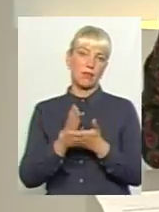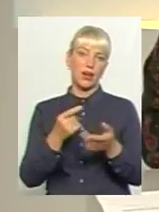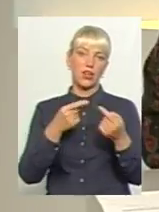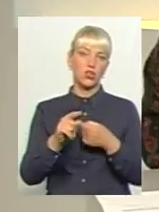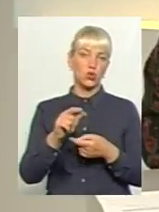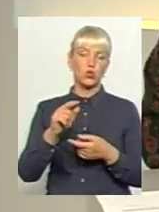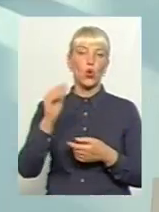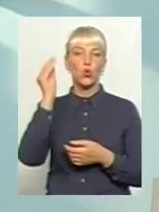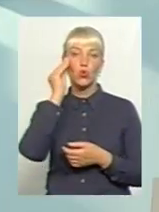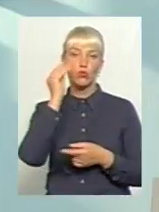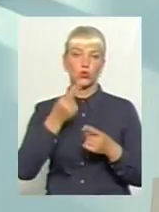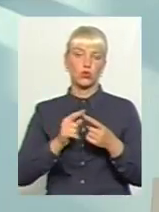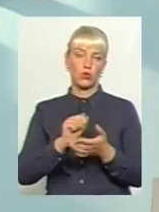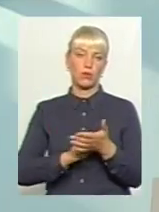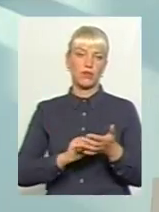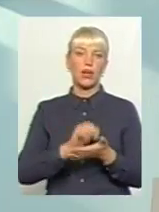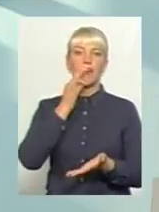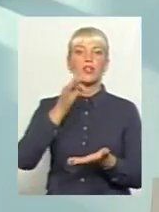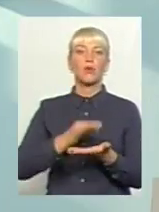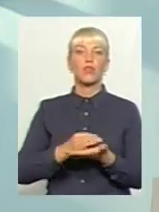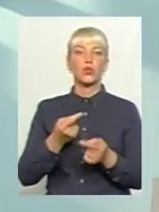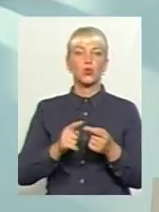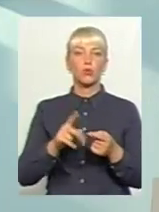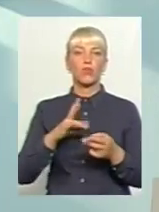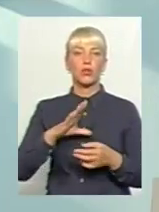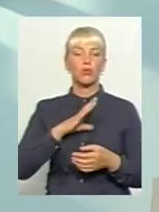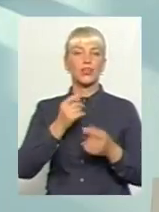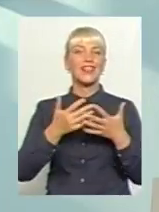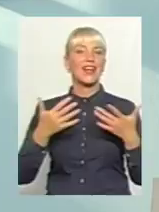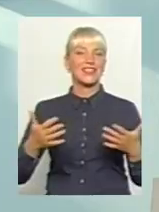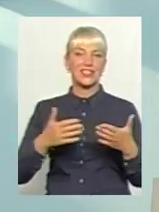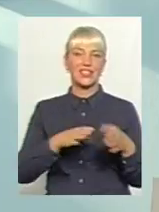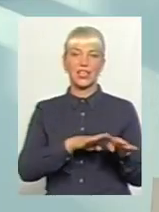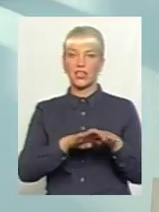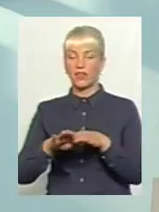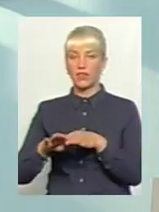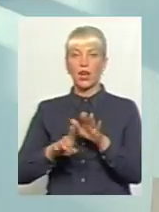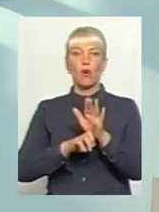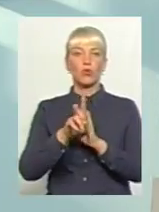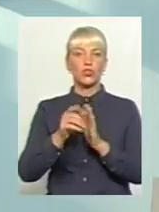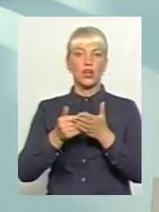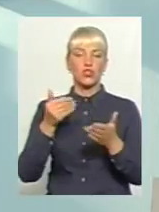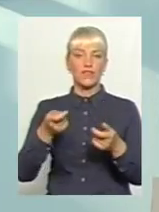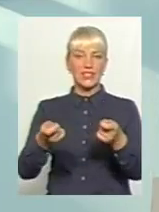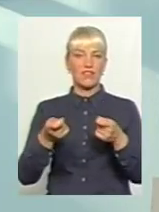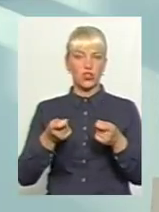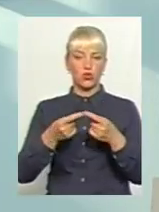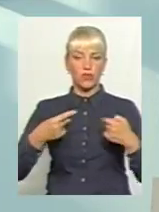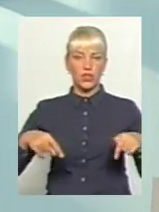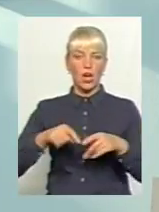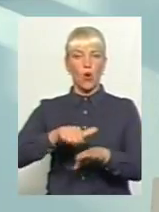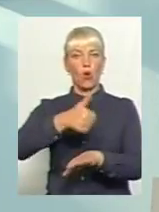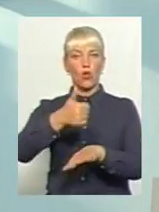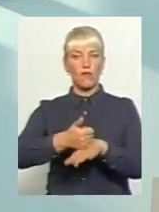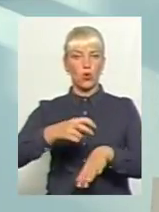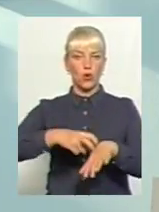думку з цього приводу? Відповідальність тут має бути на різних рівнях, починаючи від завідувача відділення, головного